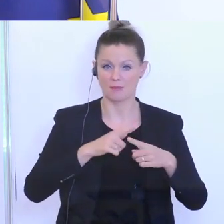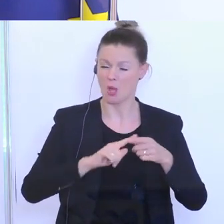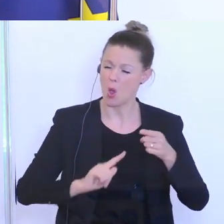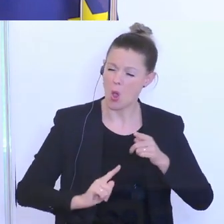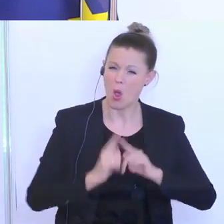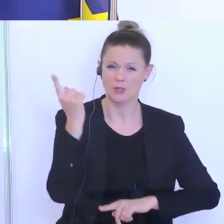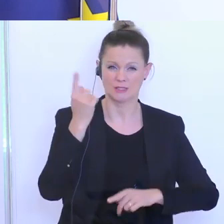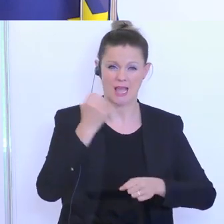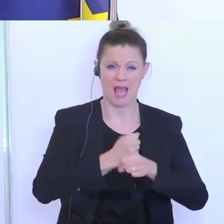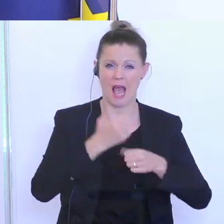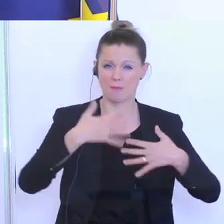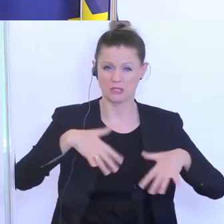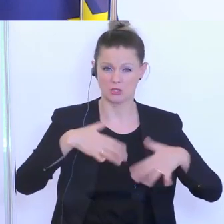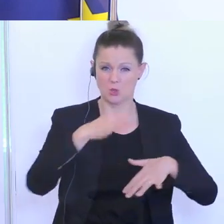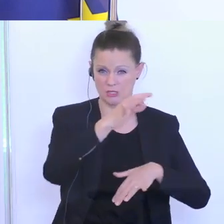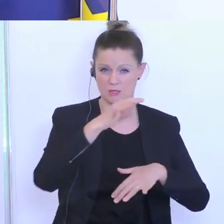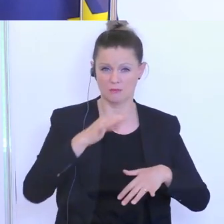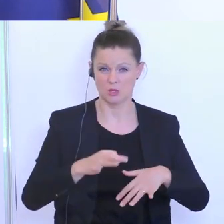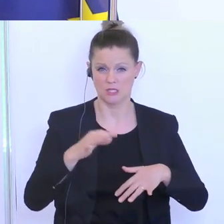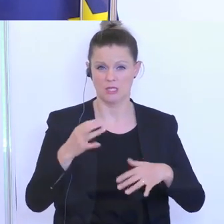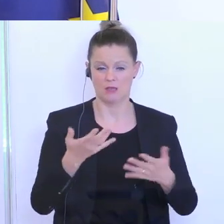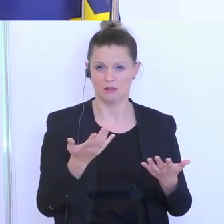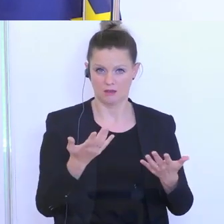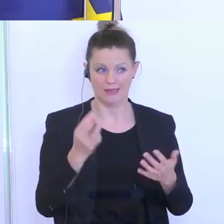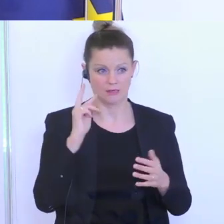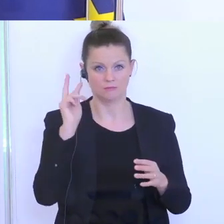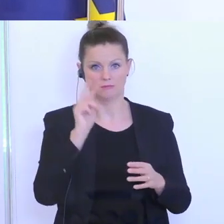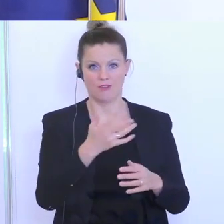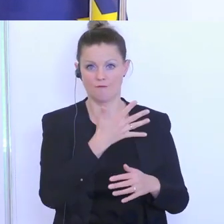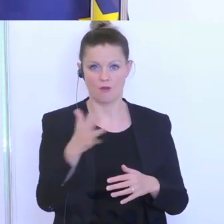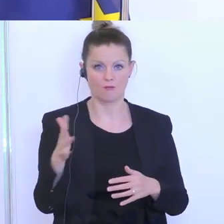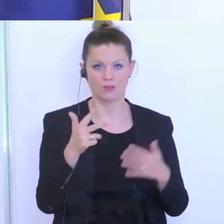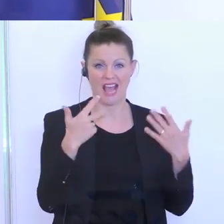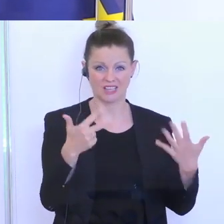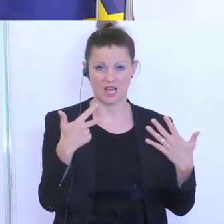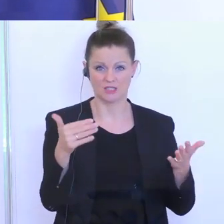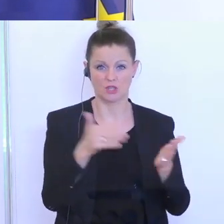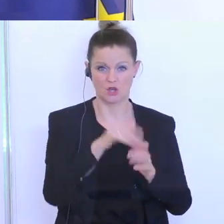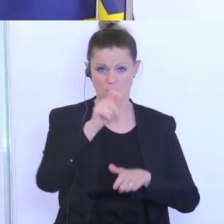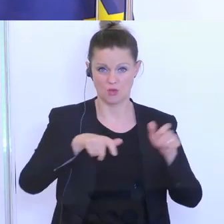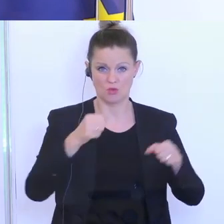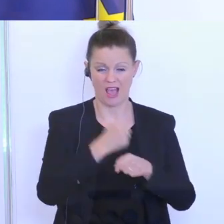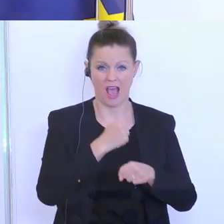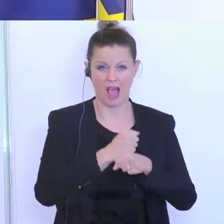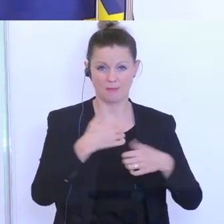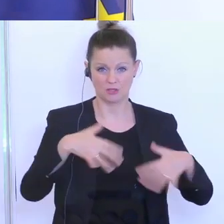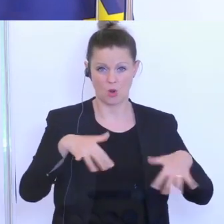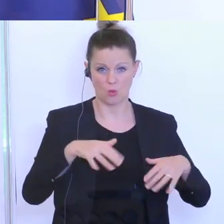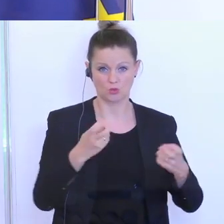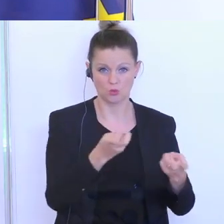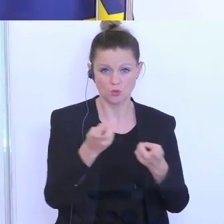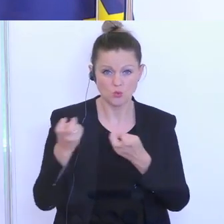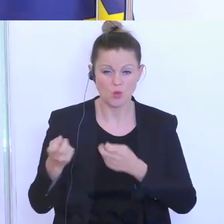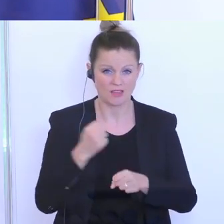höchste Arbeitslosigkeit aus jetziger Sicht verzeichnet mit rund 588.000 Menschen, die in Arbeitssuche